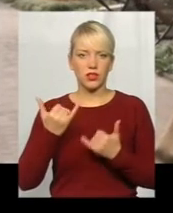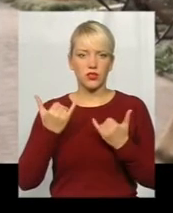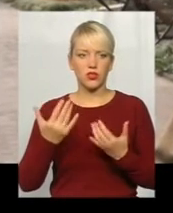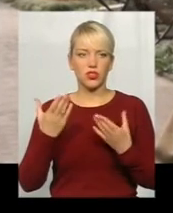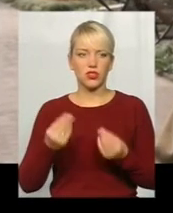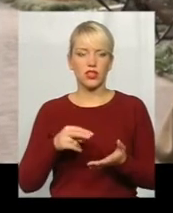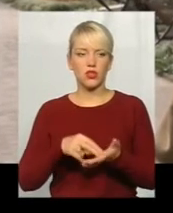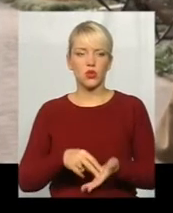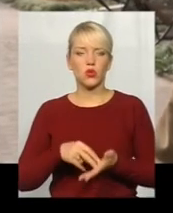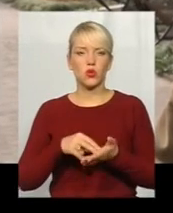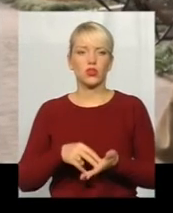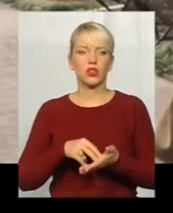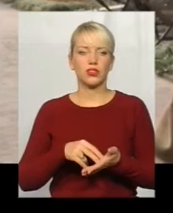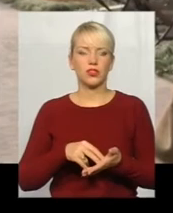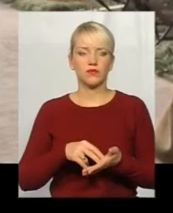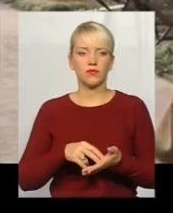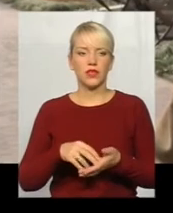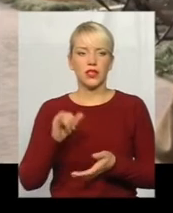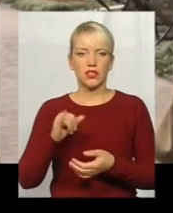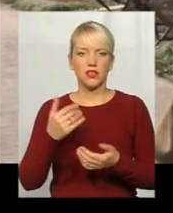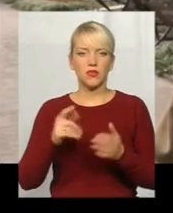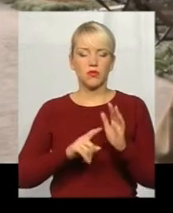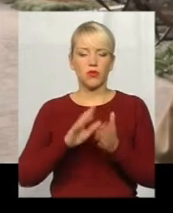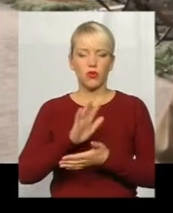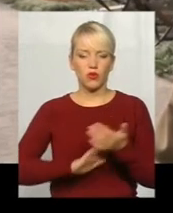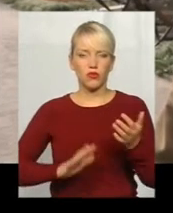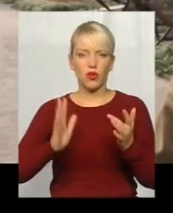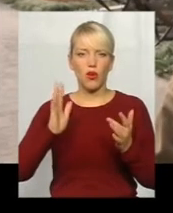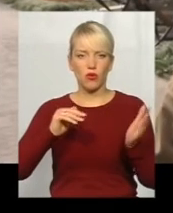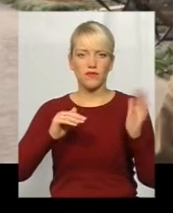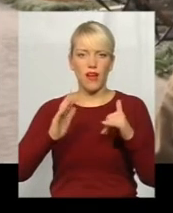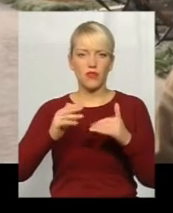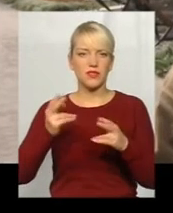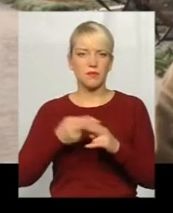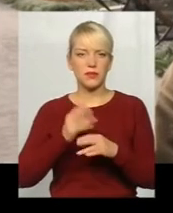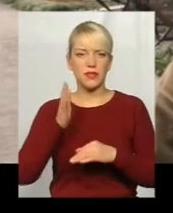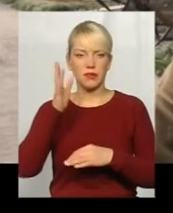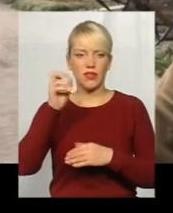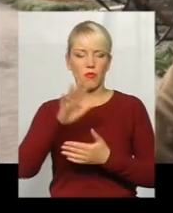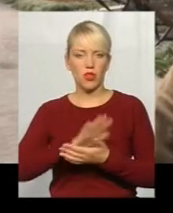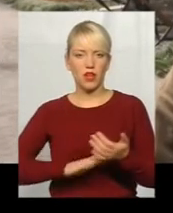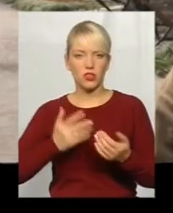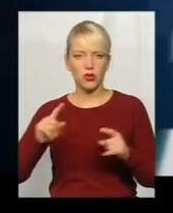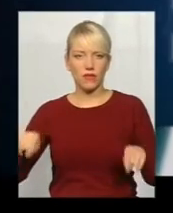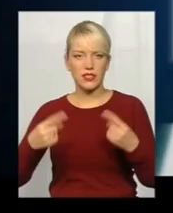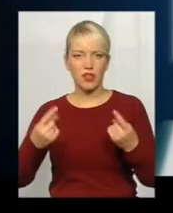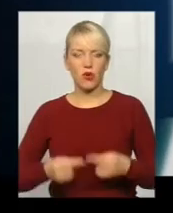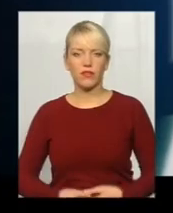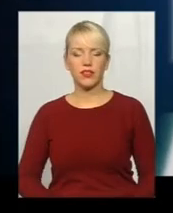стоїть і продовжує розвалюватися, без будь-яких перспектив на подальше його встановлення.